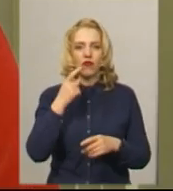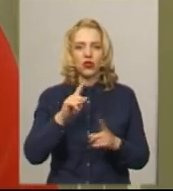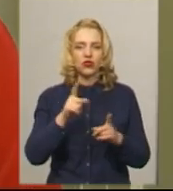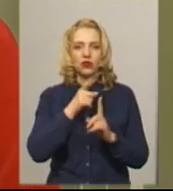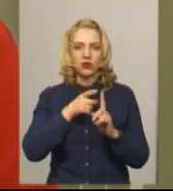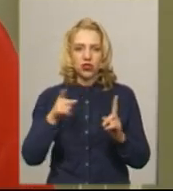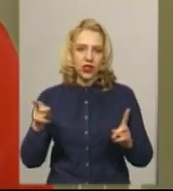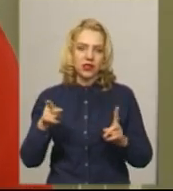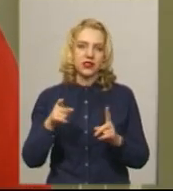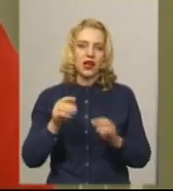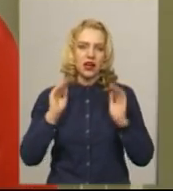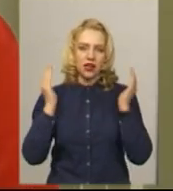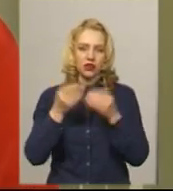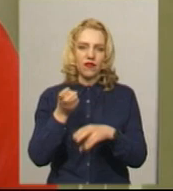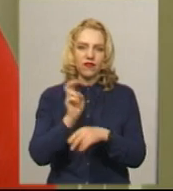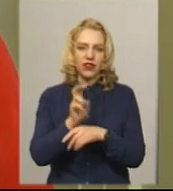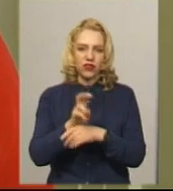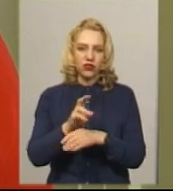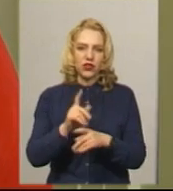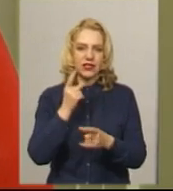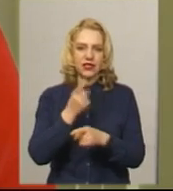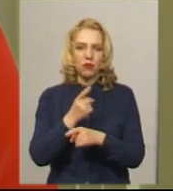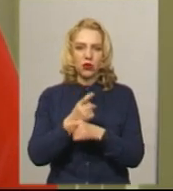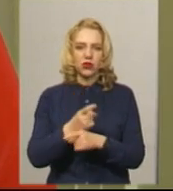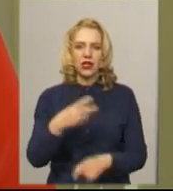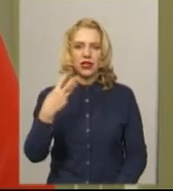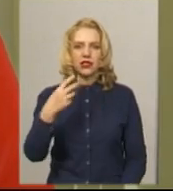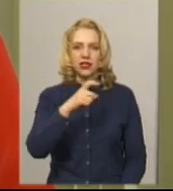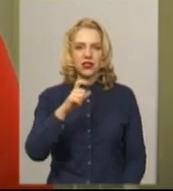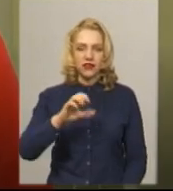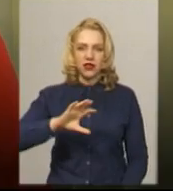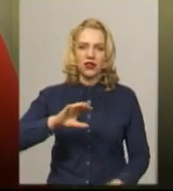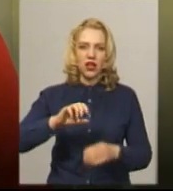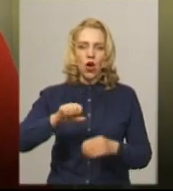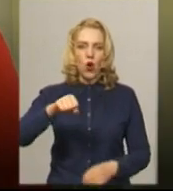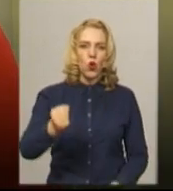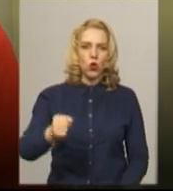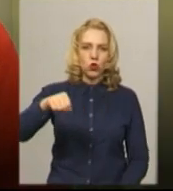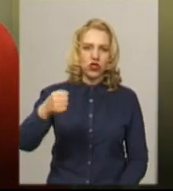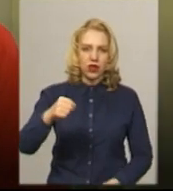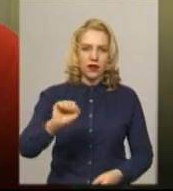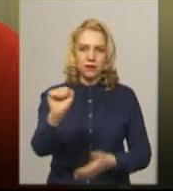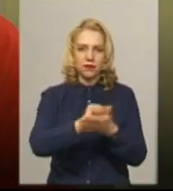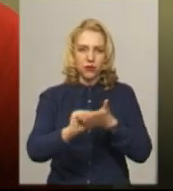карантину тут відвідування заборонені. Через пів часа ручки протираються дезрозтвором,